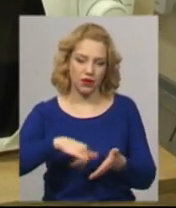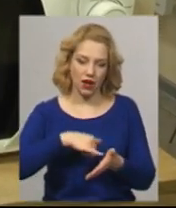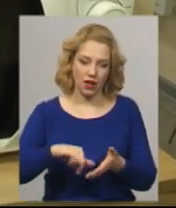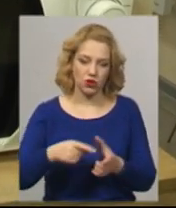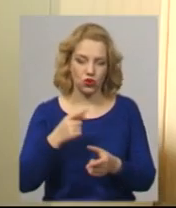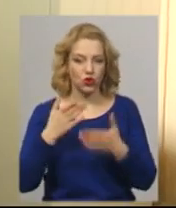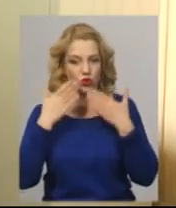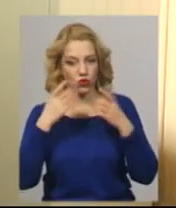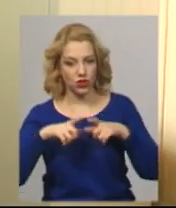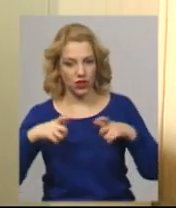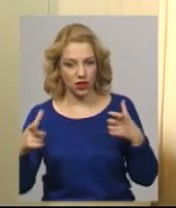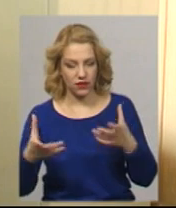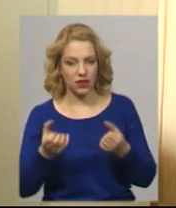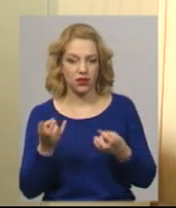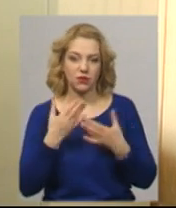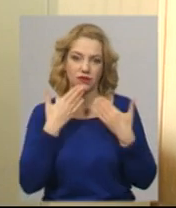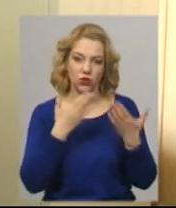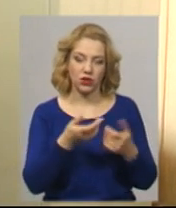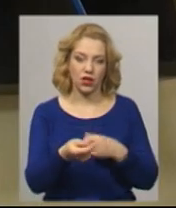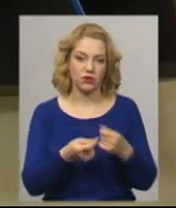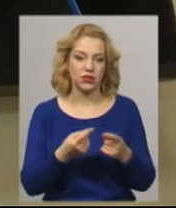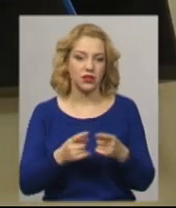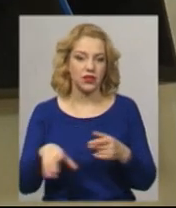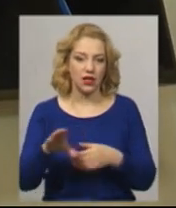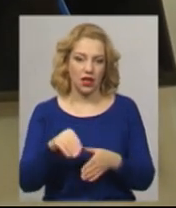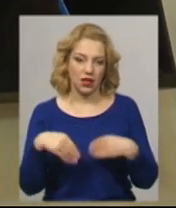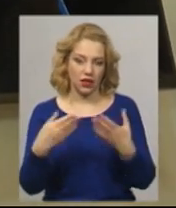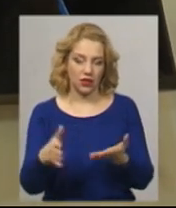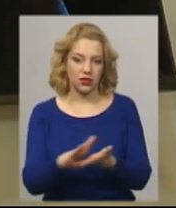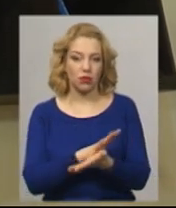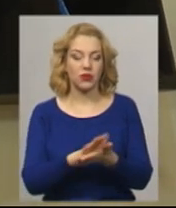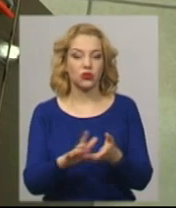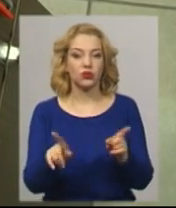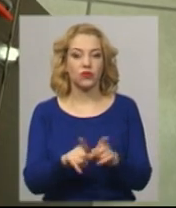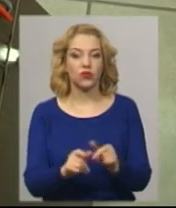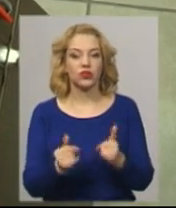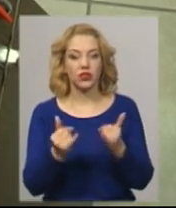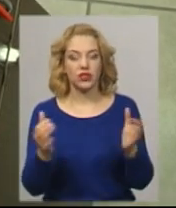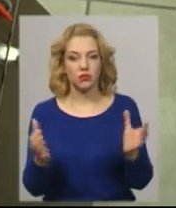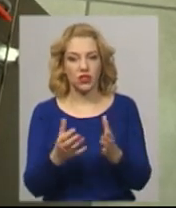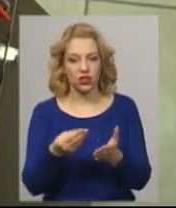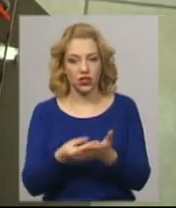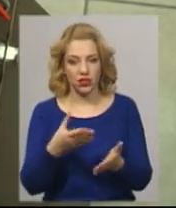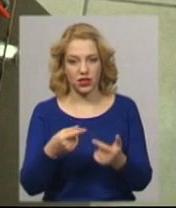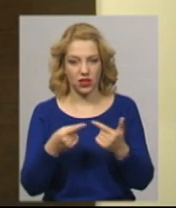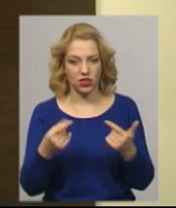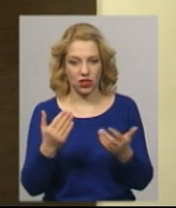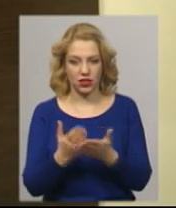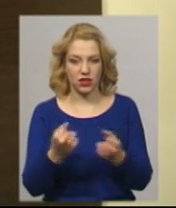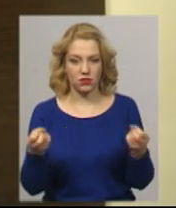взяти рушник чи пральний засіб, необхідно звернутися до адміністратора. Все це надається безкоштовно. Також для збереження цінних речей у кімнаті є